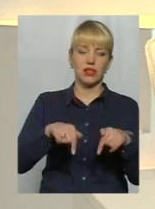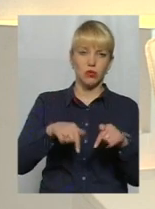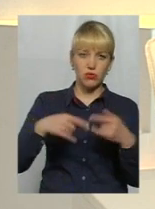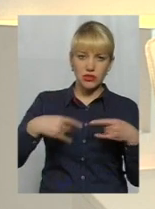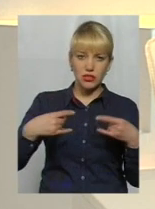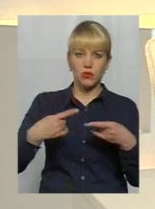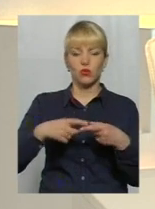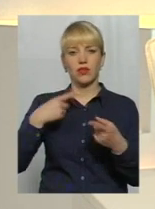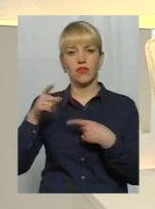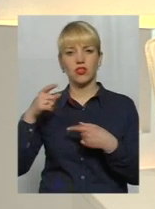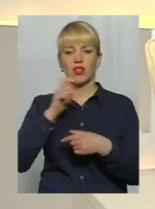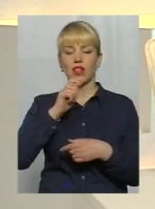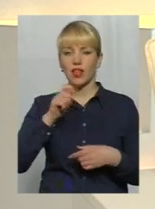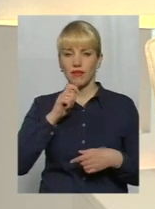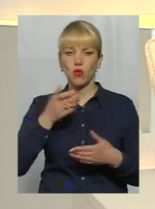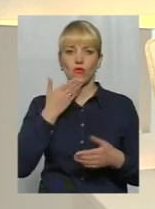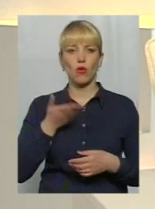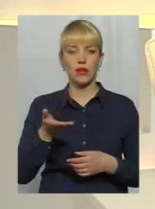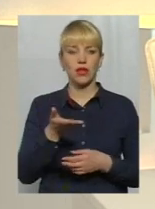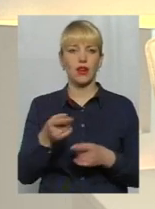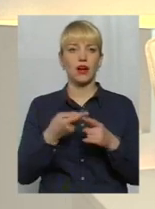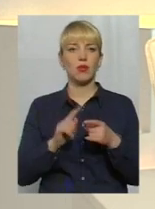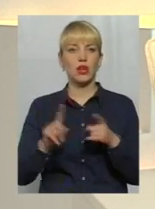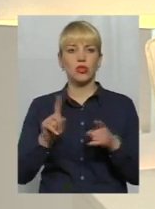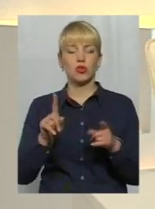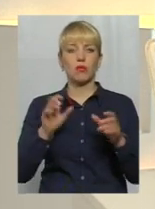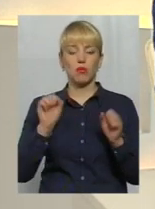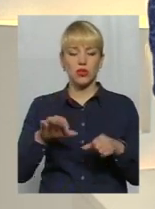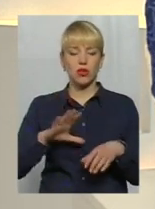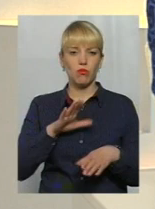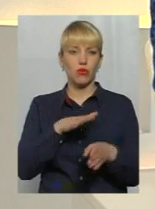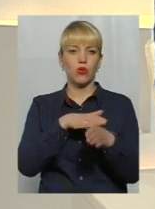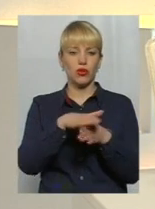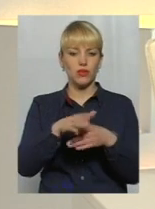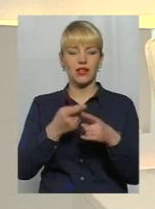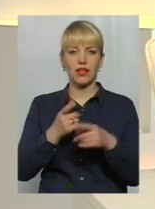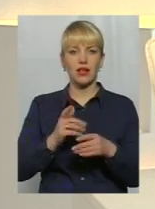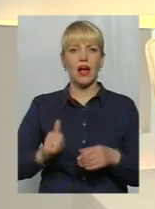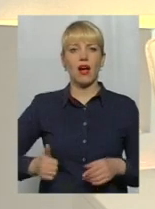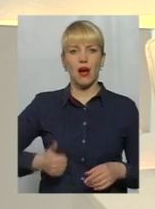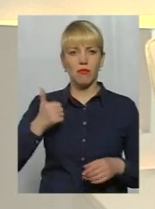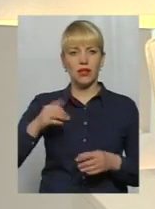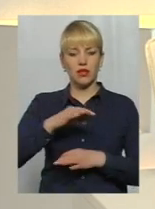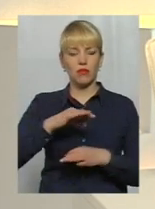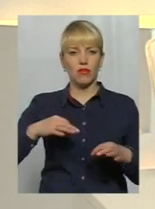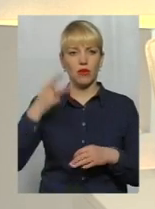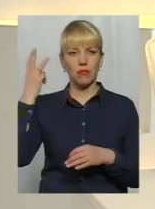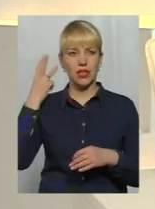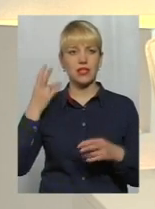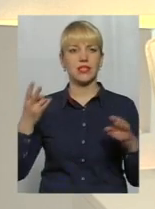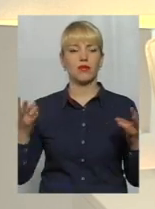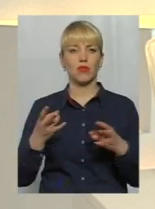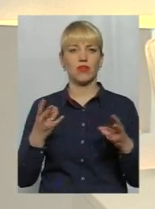в різних інтерв'ю, і в коментарях, що для того, аби можна було реалізувати такий амбітний проєкт, в Хмельницькому немає землі. В